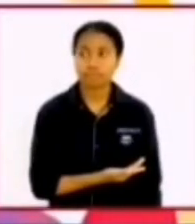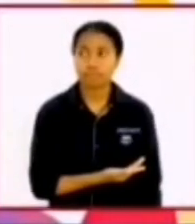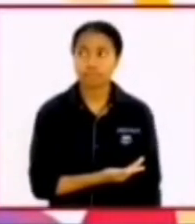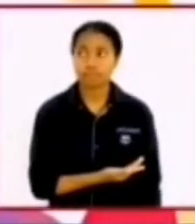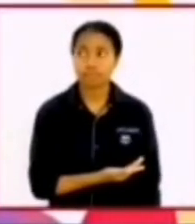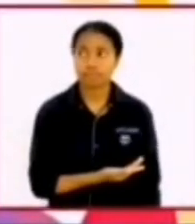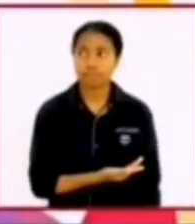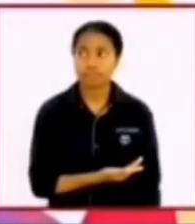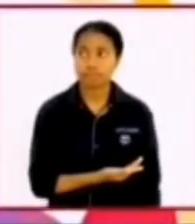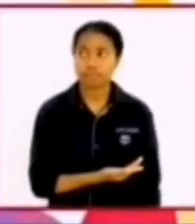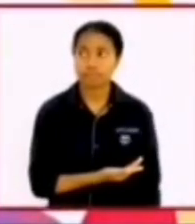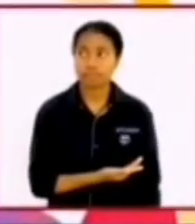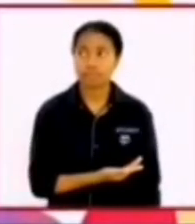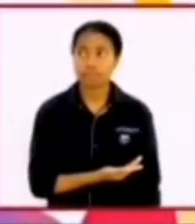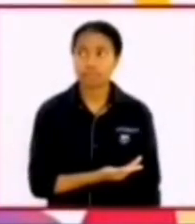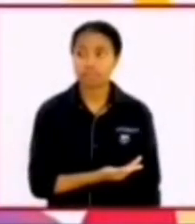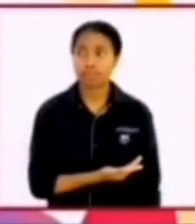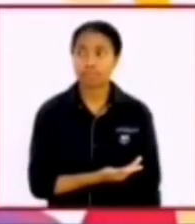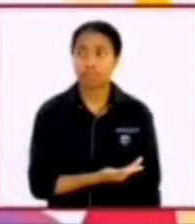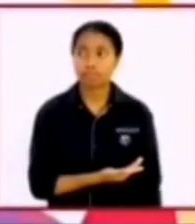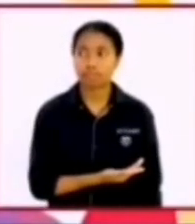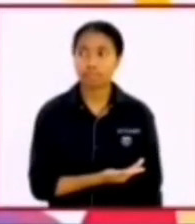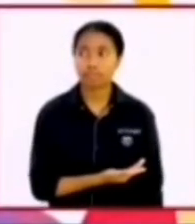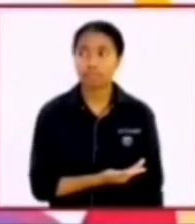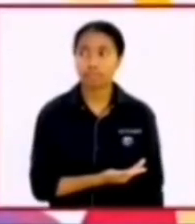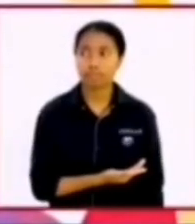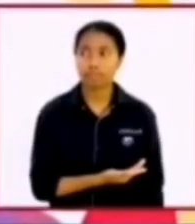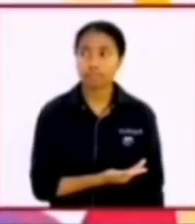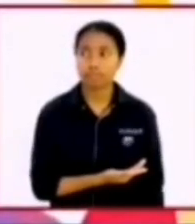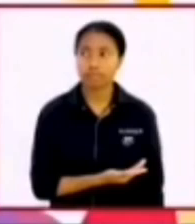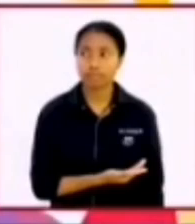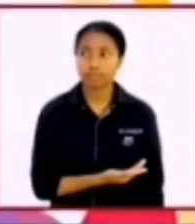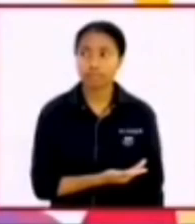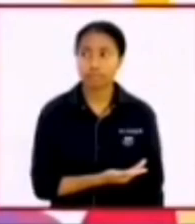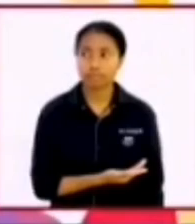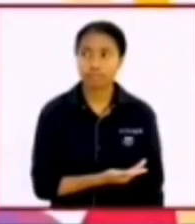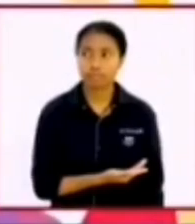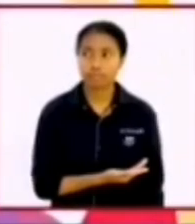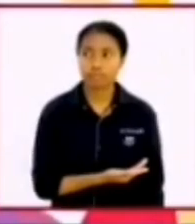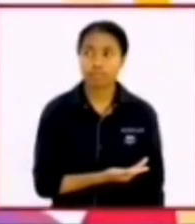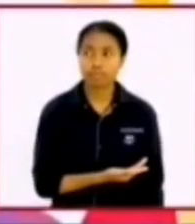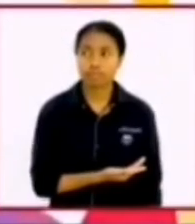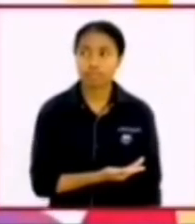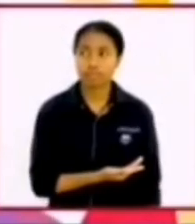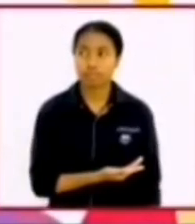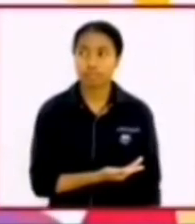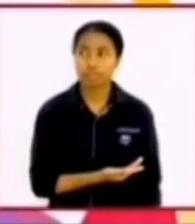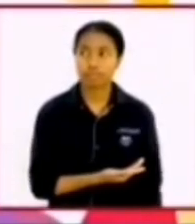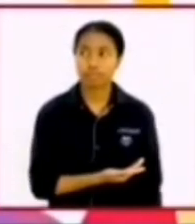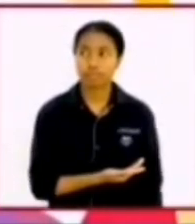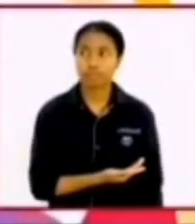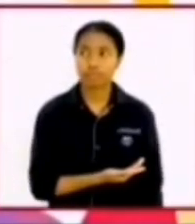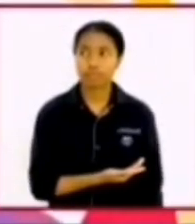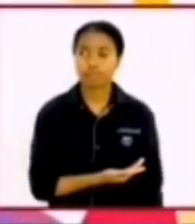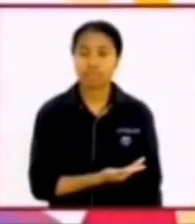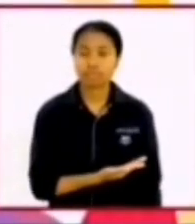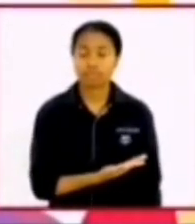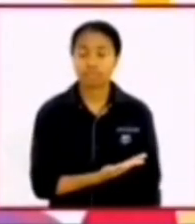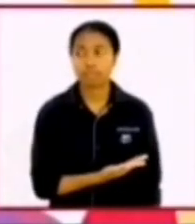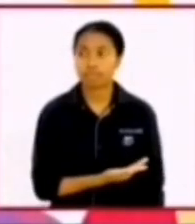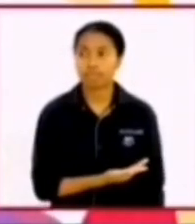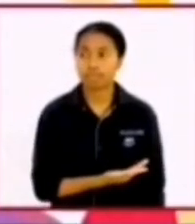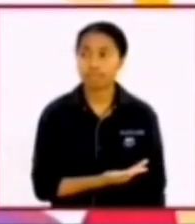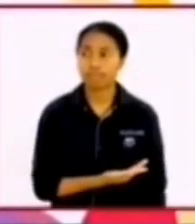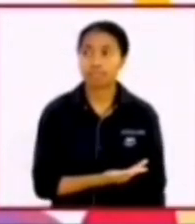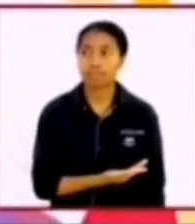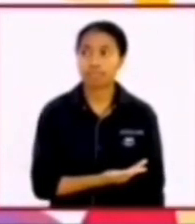sarang burung paku-paku dalam tangan Yesus Kristus menghasilkan keselamatan bagi segedap umat manusia tergantung di tangan